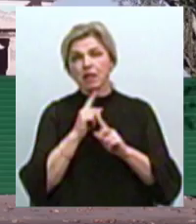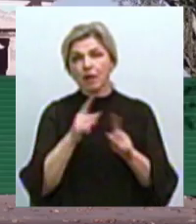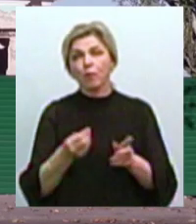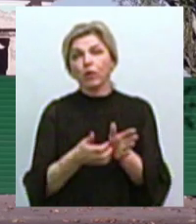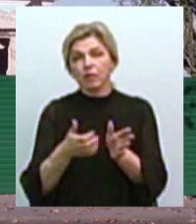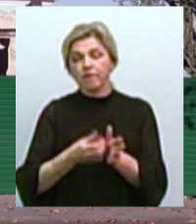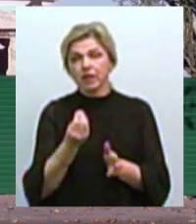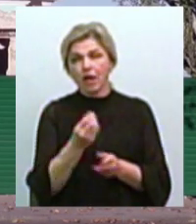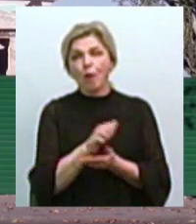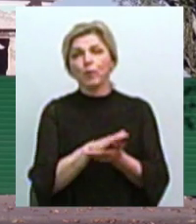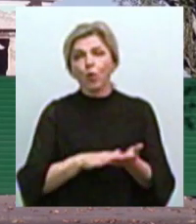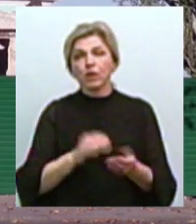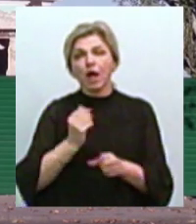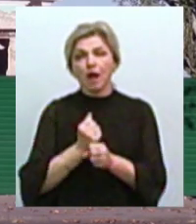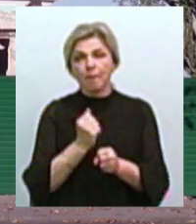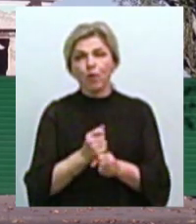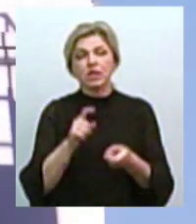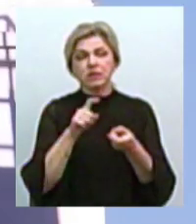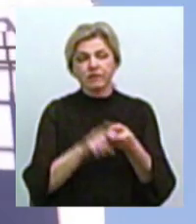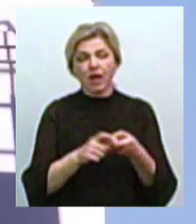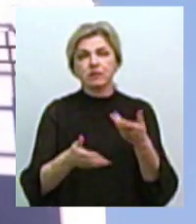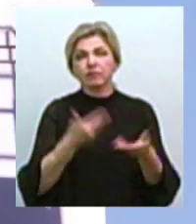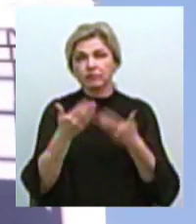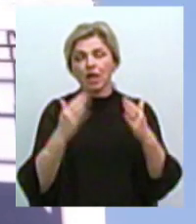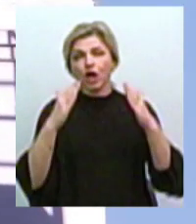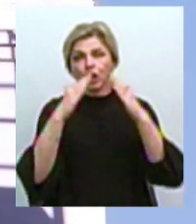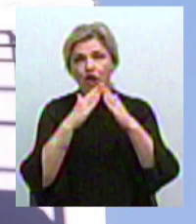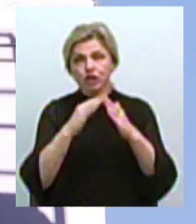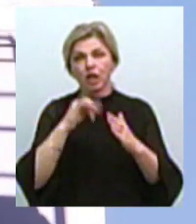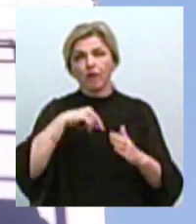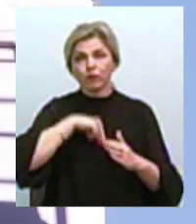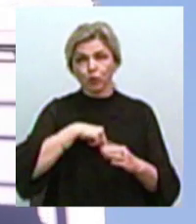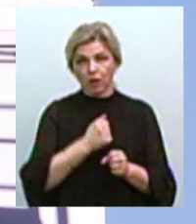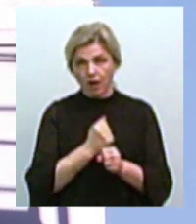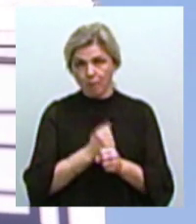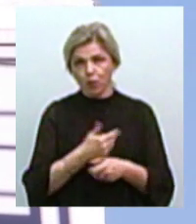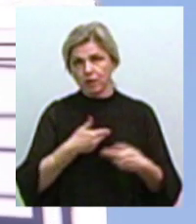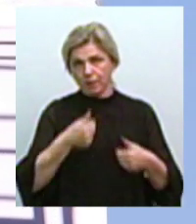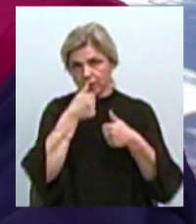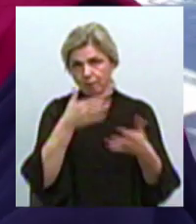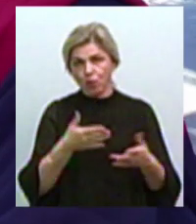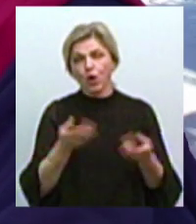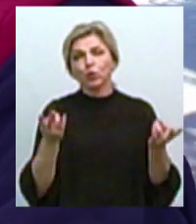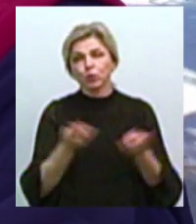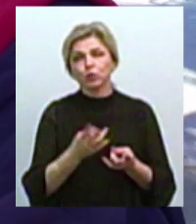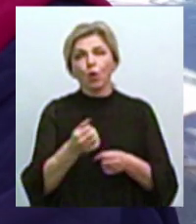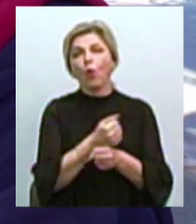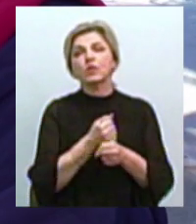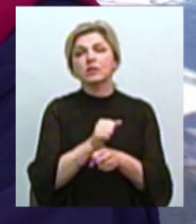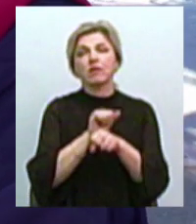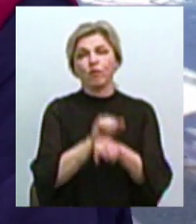то продовжувати роботу, пов'язані з демонтажем покрівлі і зовнішньої роботи, ми не зможемо. Просто потрібно буде консервувати